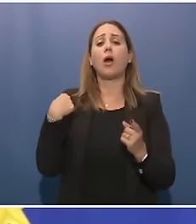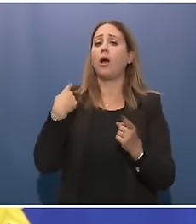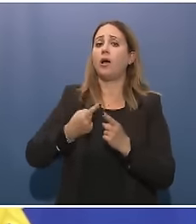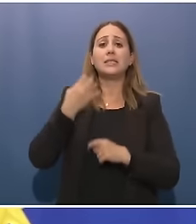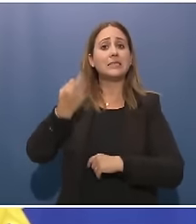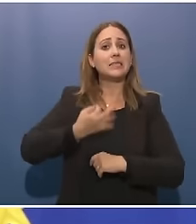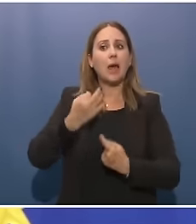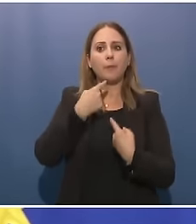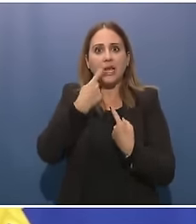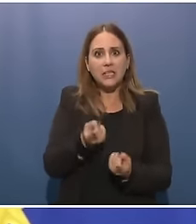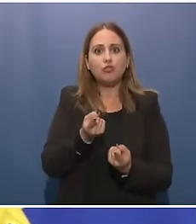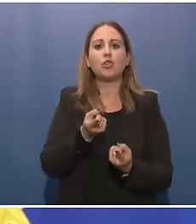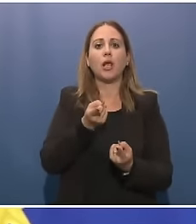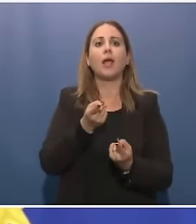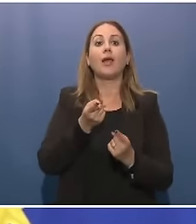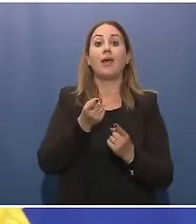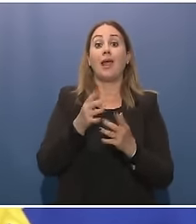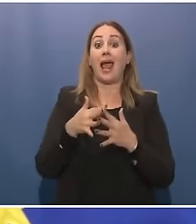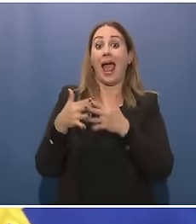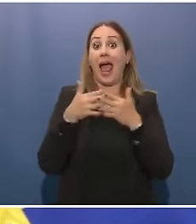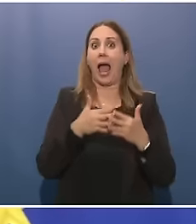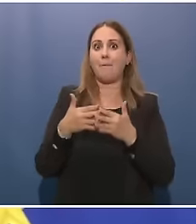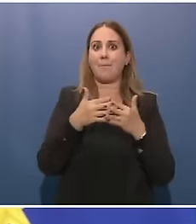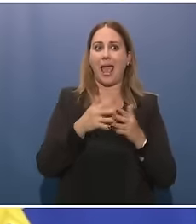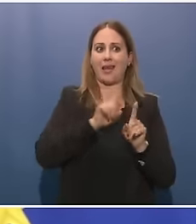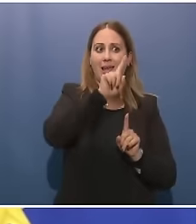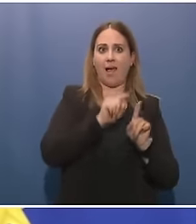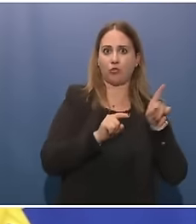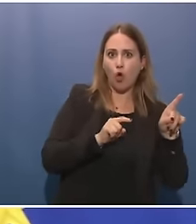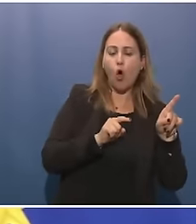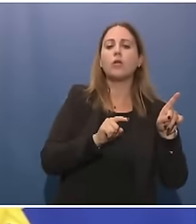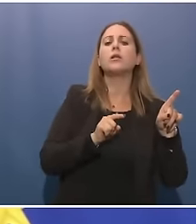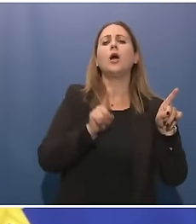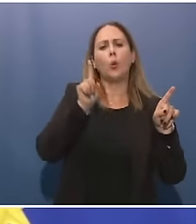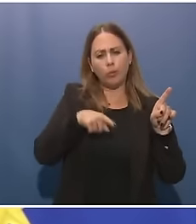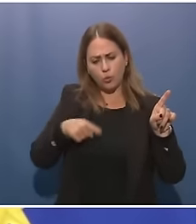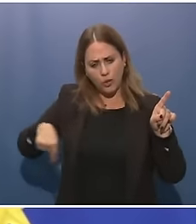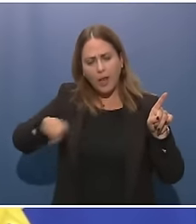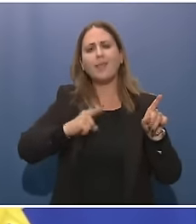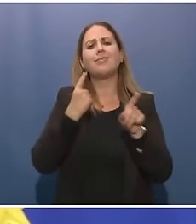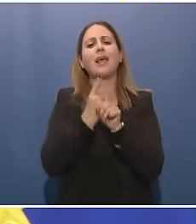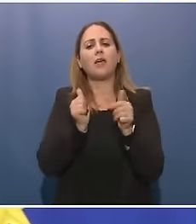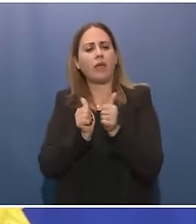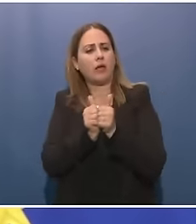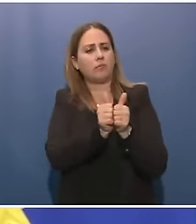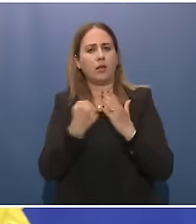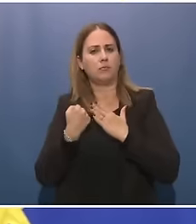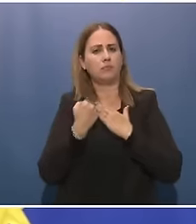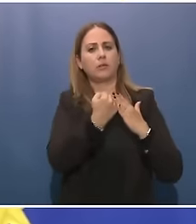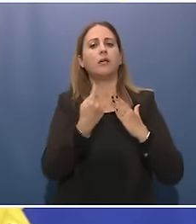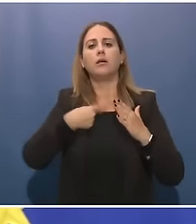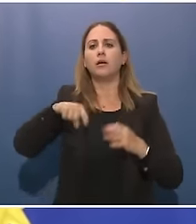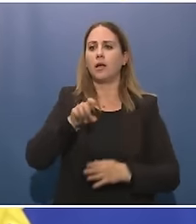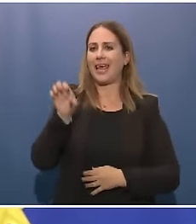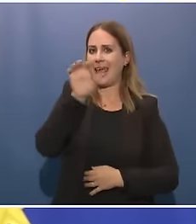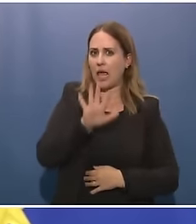nordamericano della Nato si affianchi un solido pilastro europeo, è una visione che condividiamo